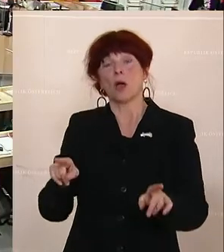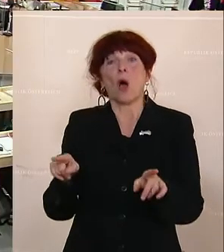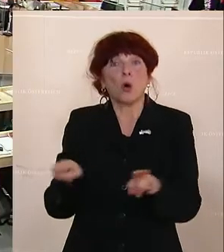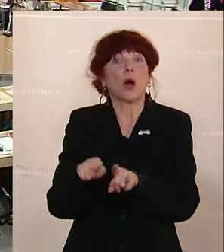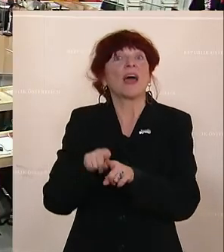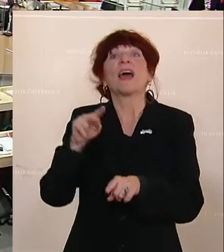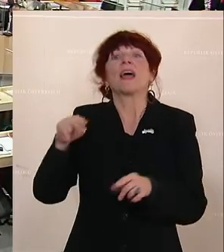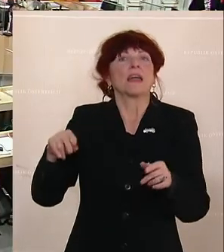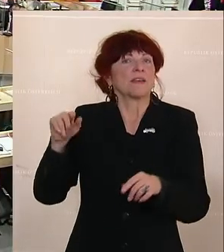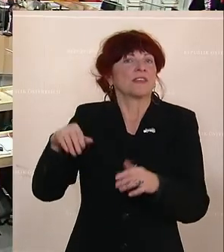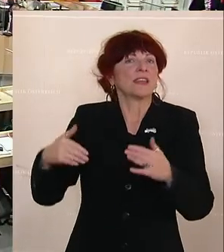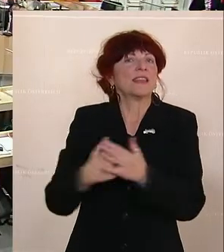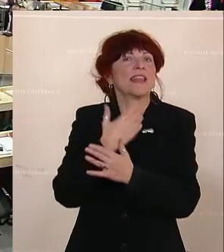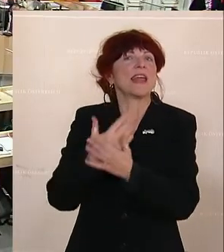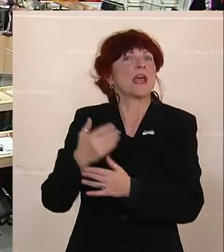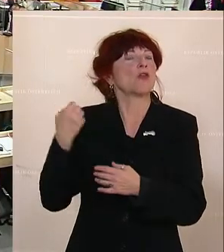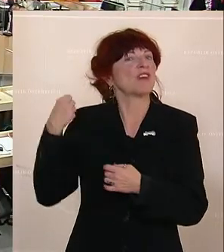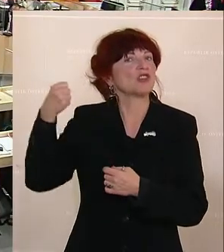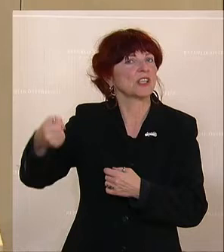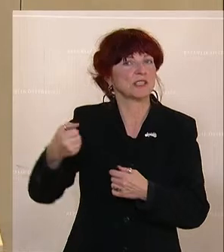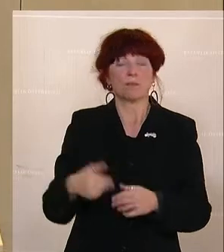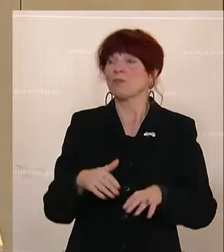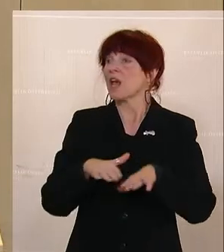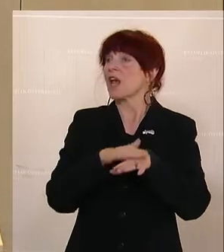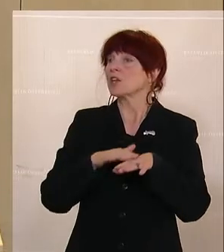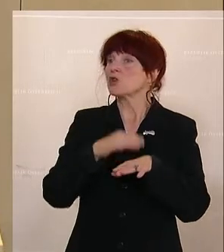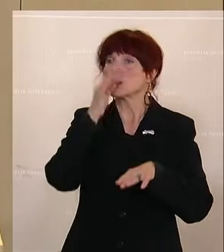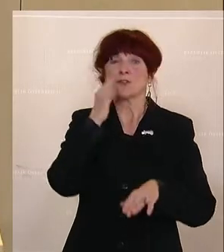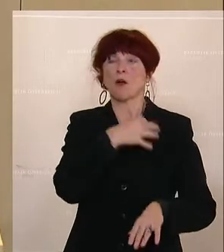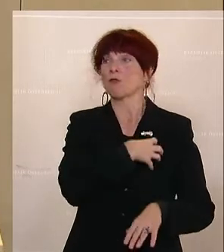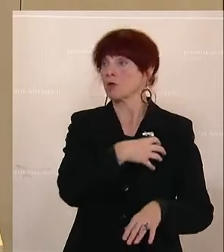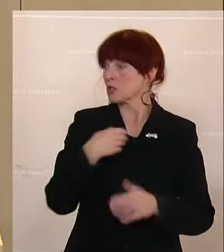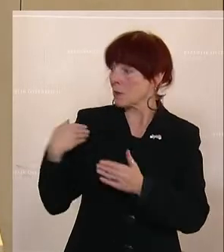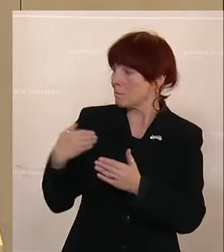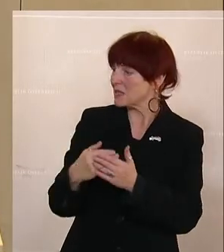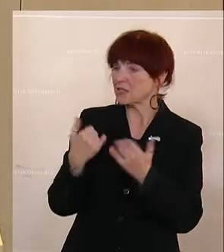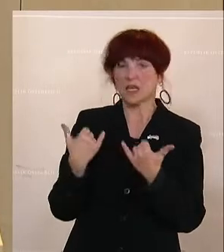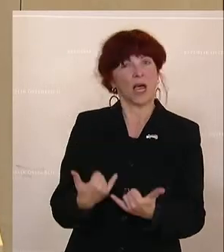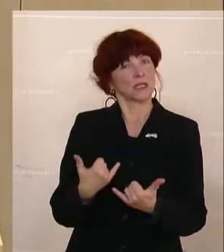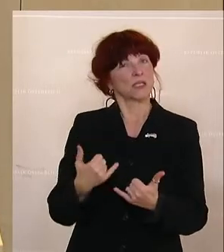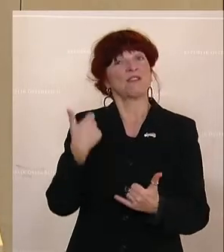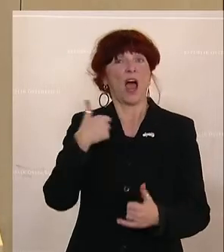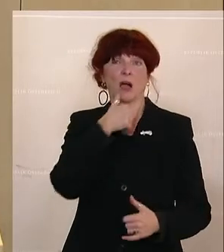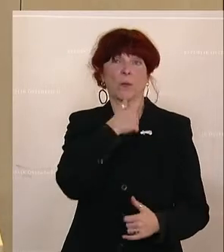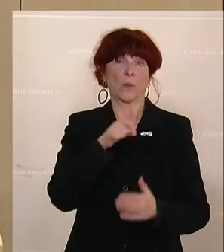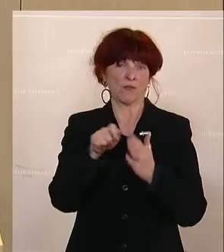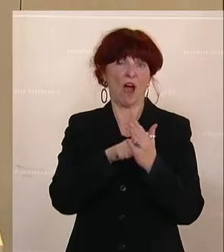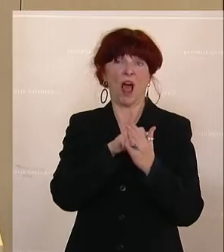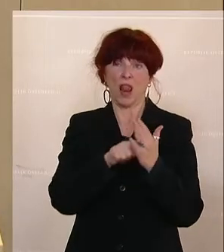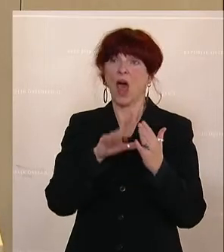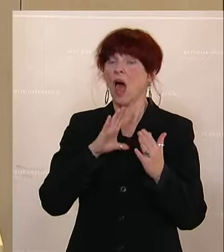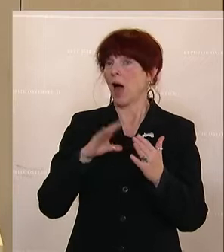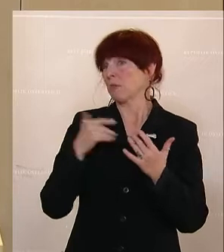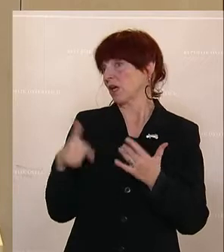sagen da, Entschuldigen Sie, Frau Fürst, ich habe bisher immer grün gewählt, aber das werde ich nicht mehr tun. Also diese